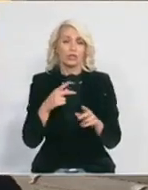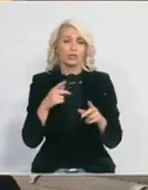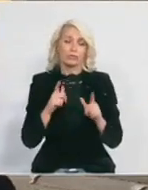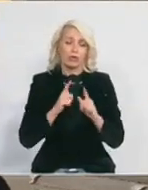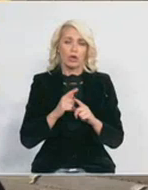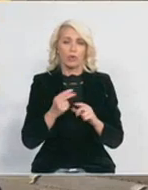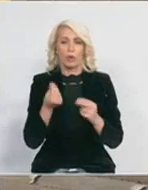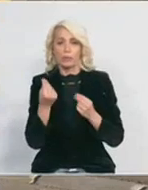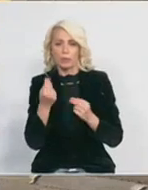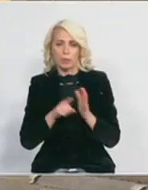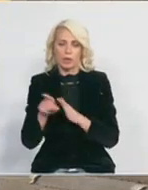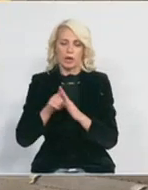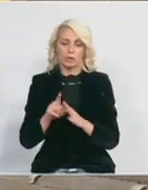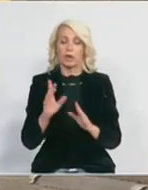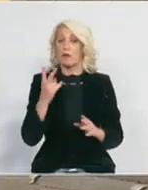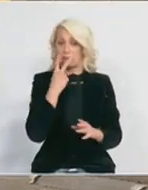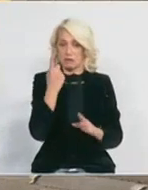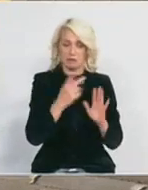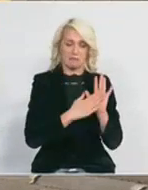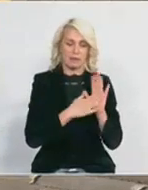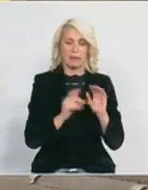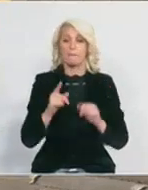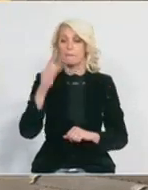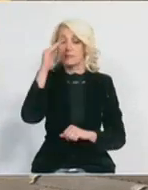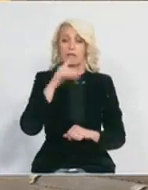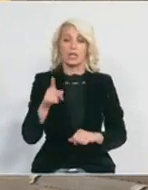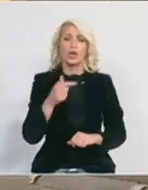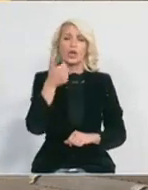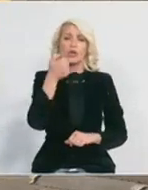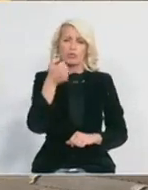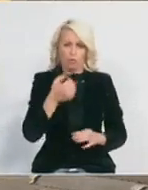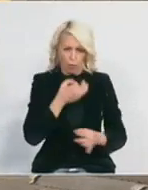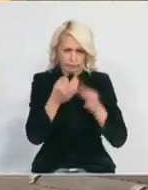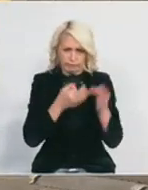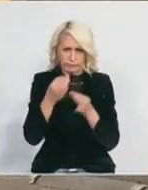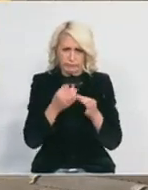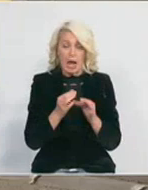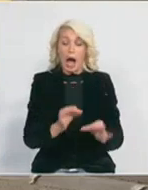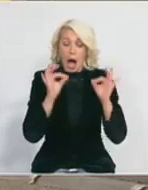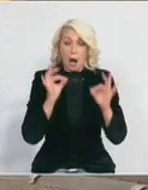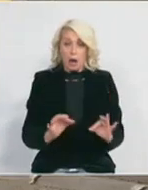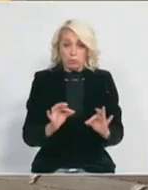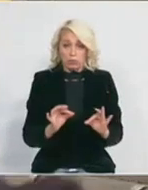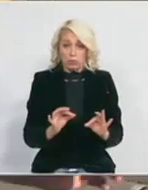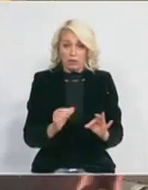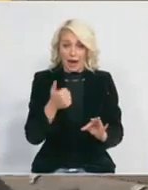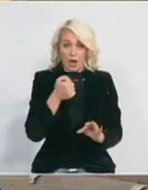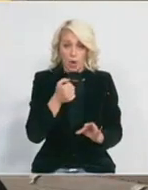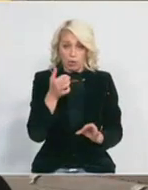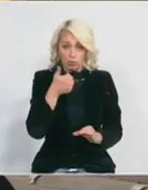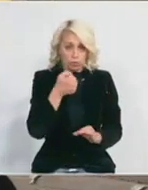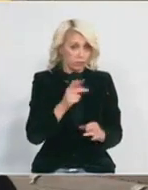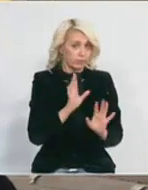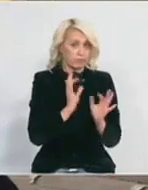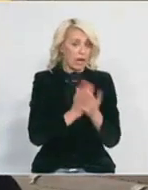pokazati. U Nišu, od sto testiranja koji su bili, ali bukvalno sto, tako se namestilo okruglaj